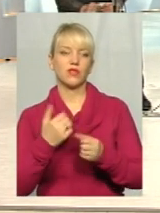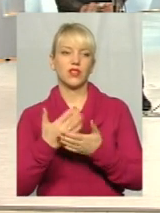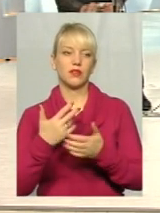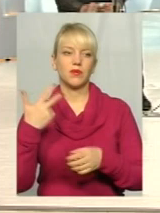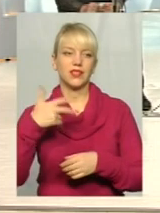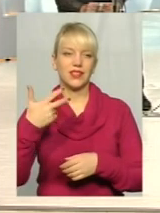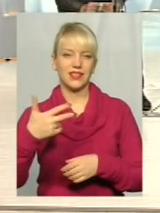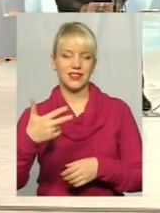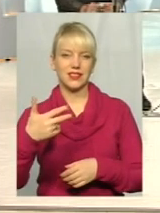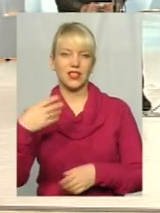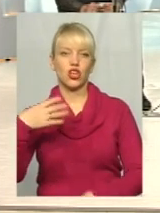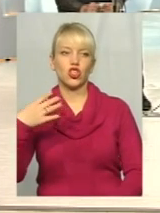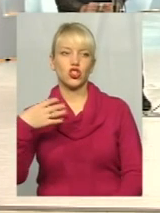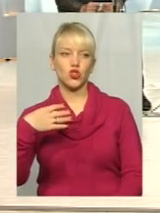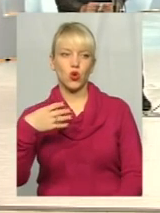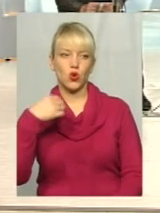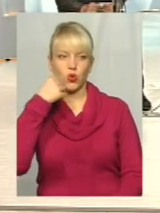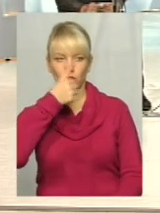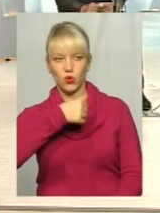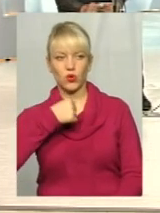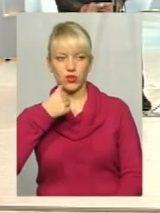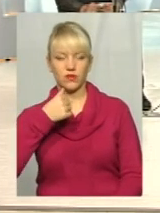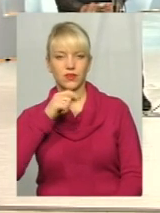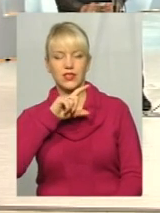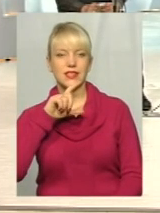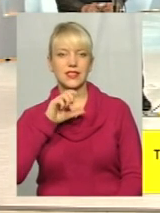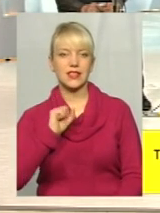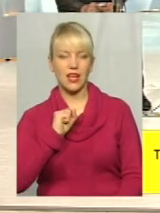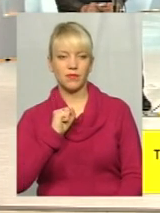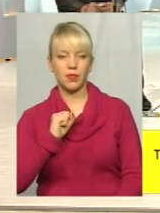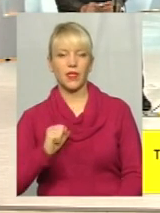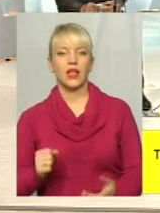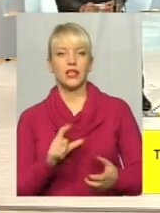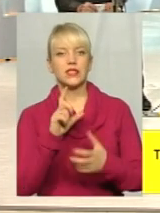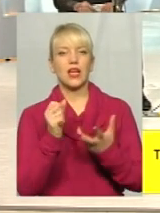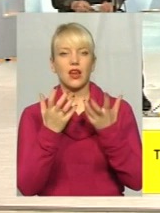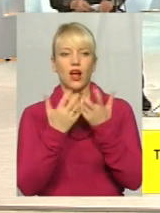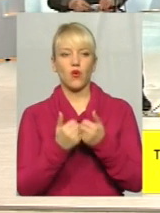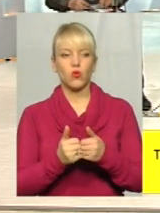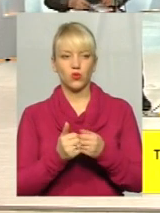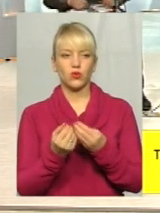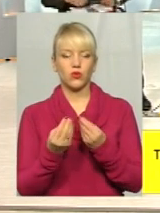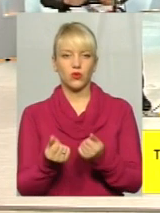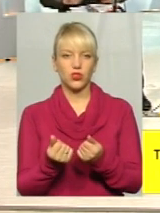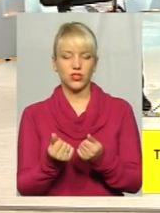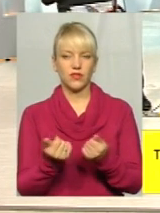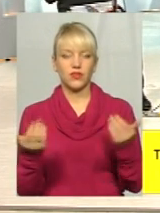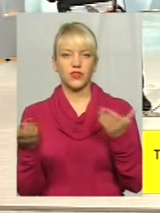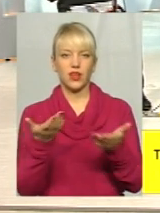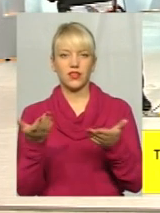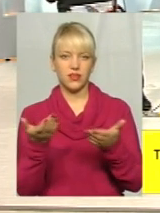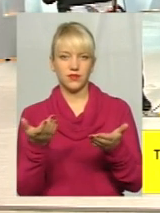-40 років, за рахунок коштів, які